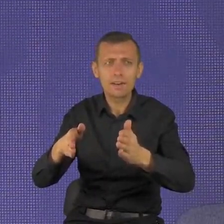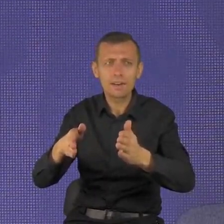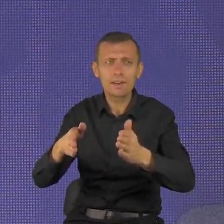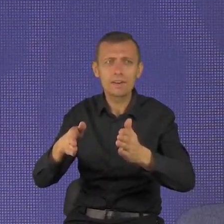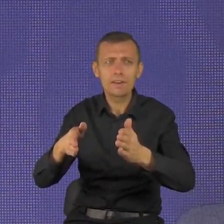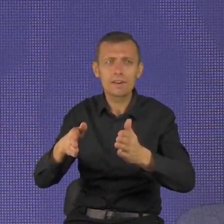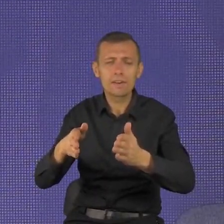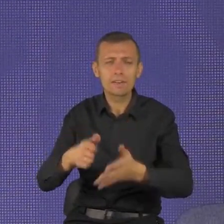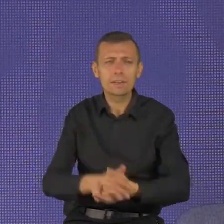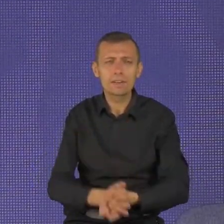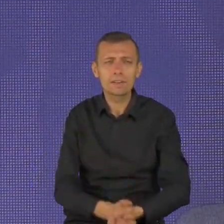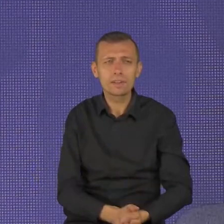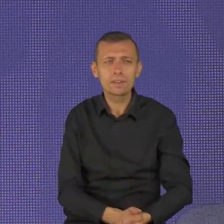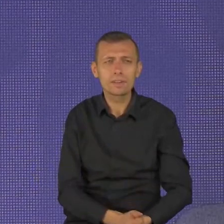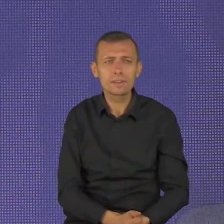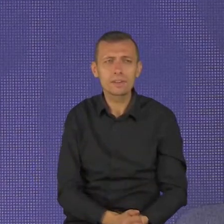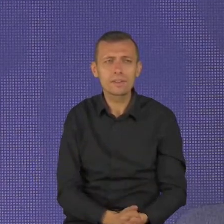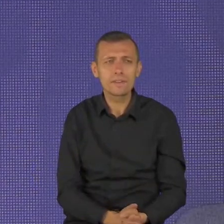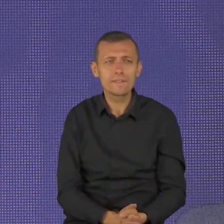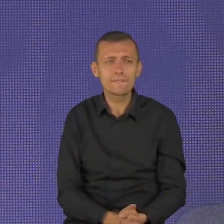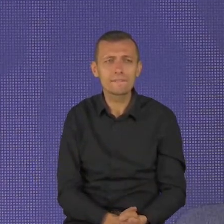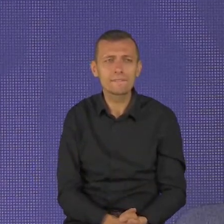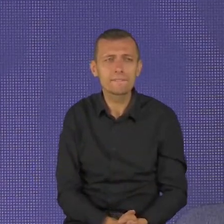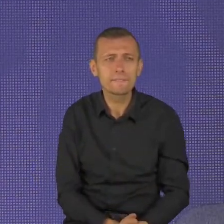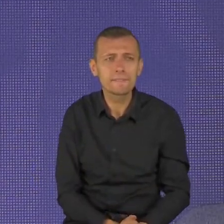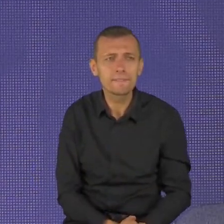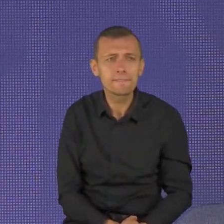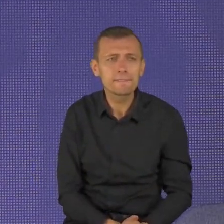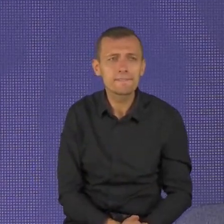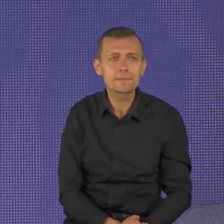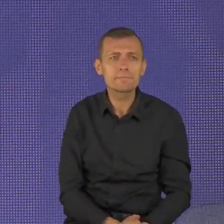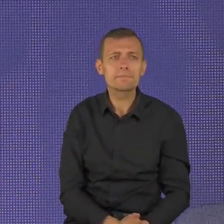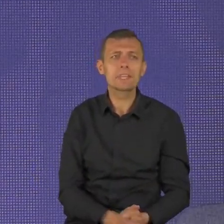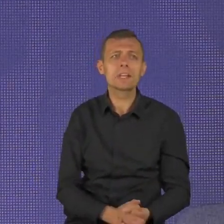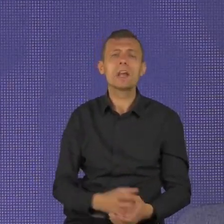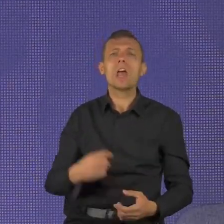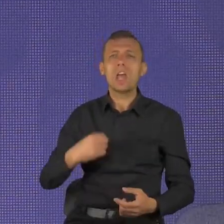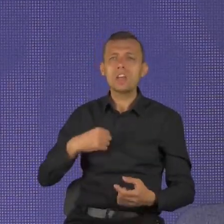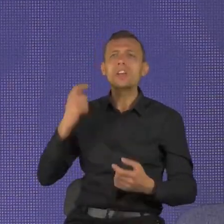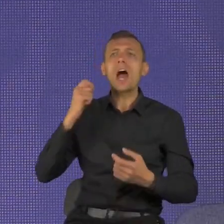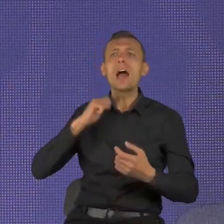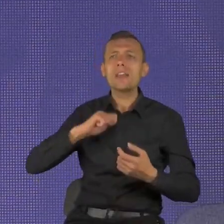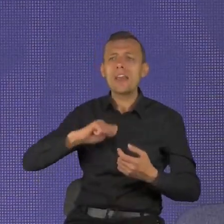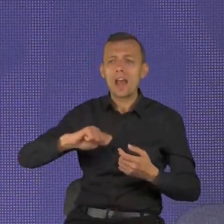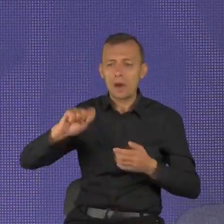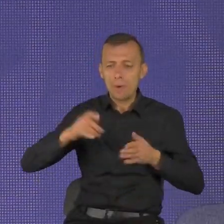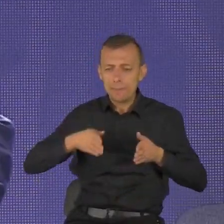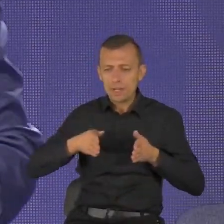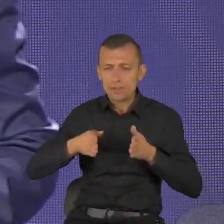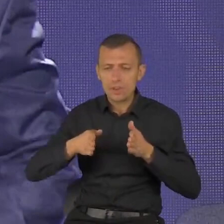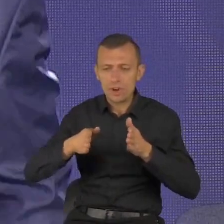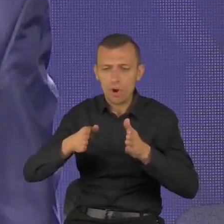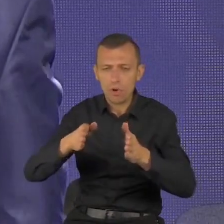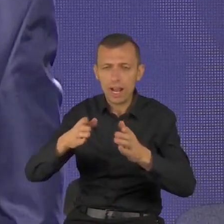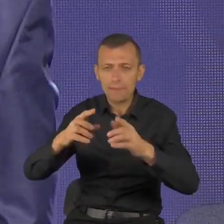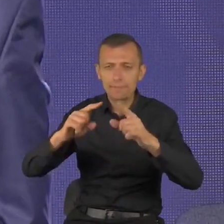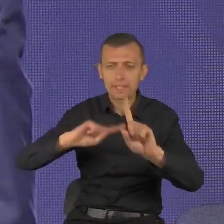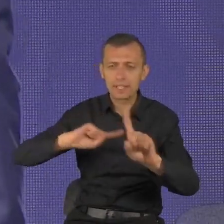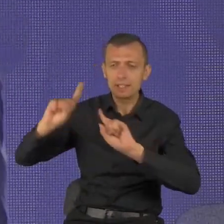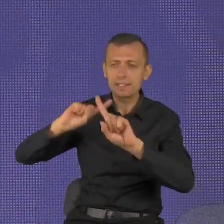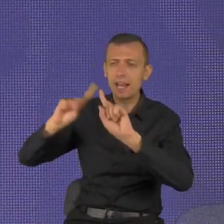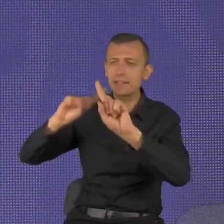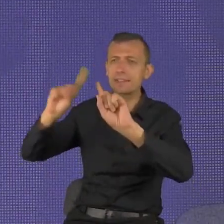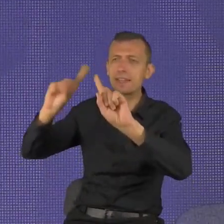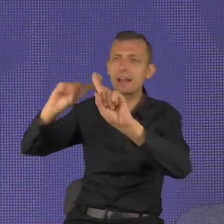jadąc zbyt szybko, nie zauważyłem znaków ostrzegawczych. Kiedy jedziesz zbyt szybko, nie